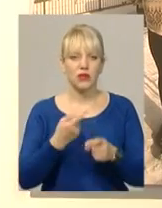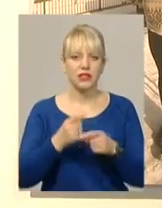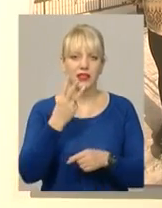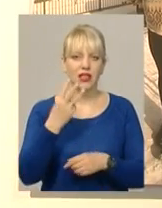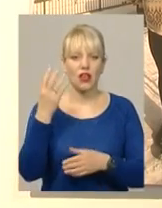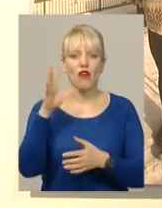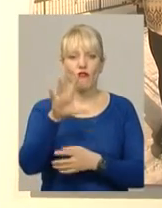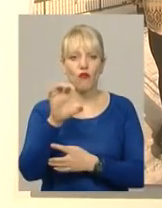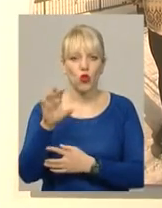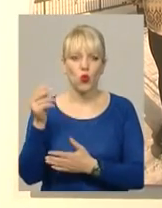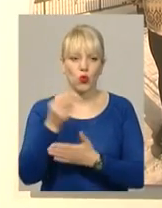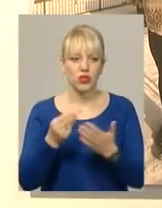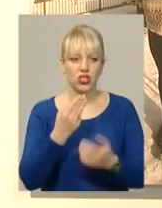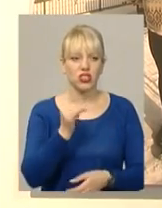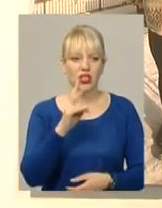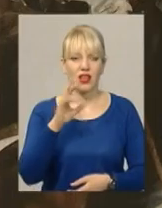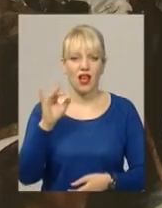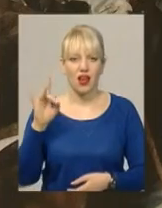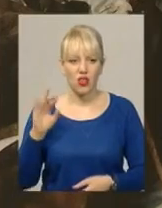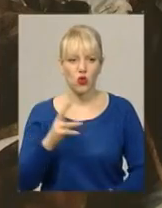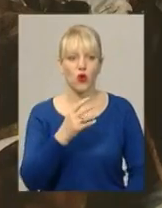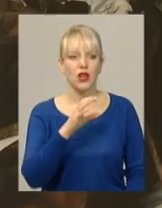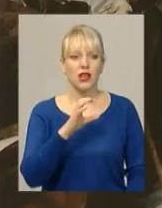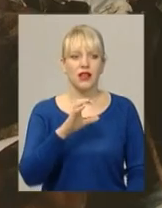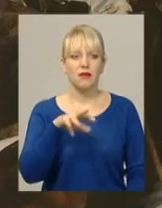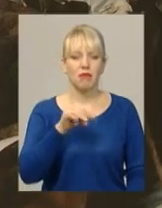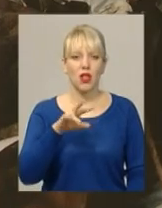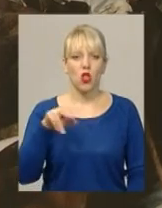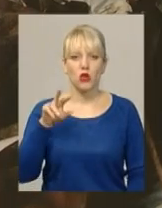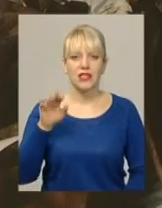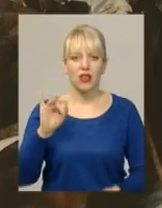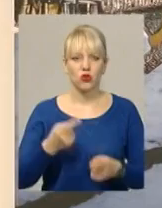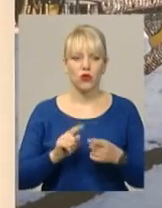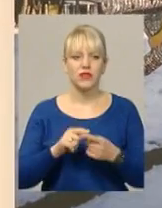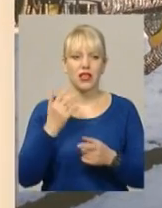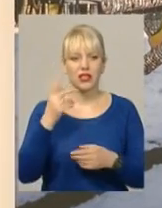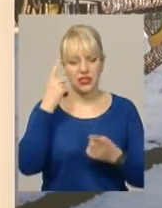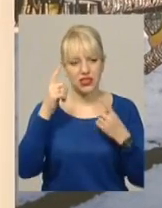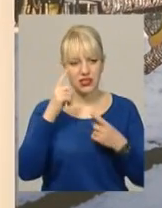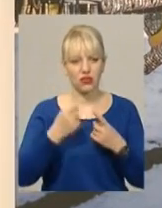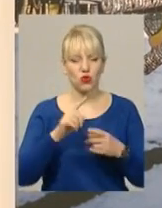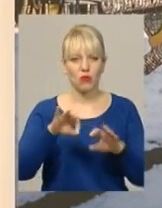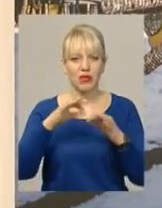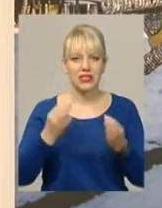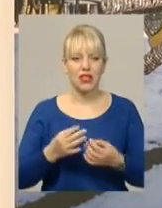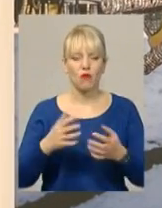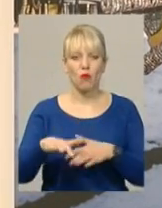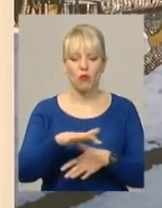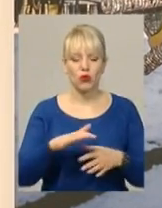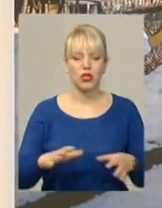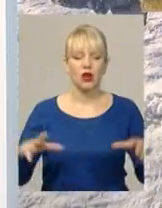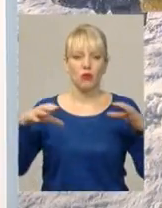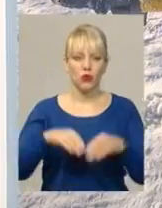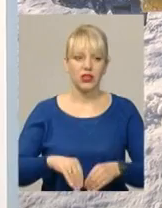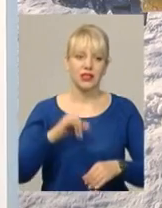– Олексій Шенкаренко, Маріуш Форецький і Валерій Милосєрдов. За їхнім задумом, в одному мистецькому просторі поєднається історія і